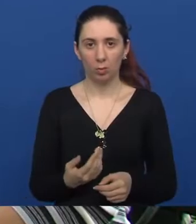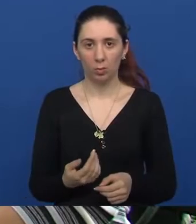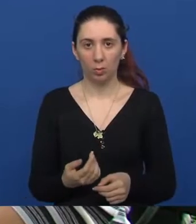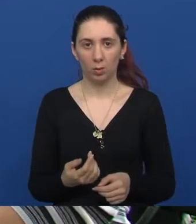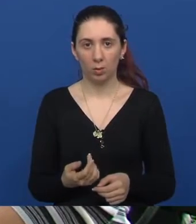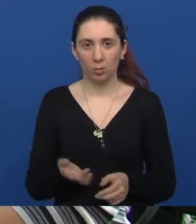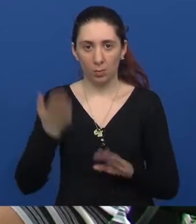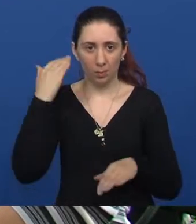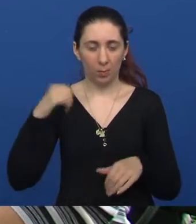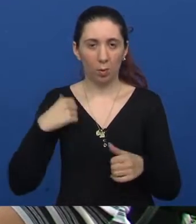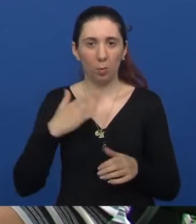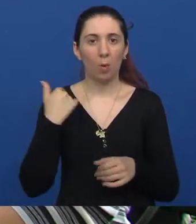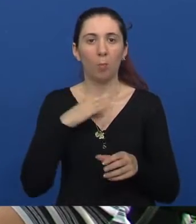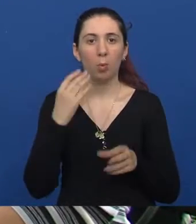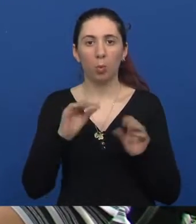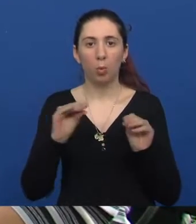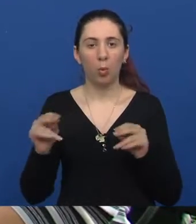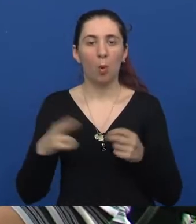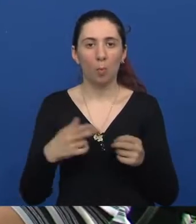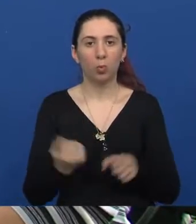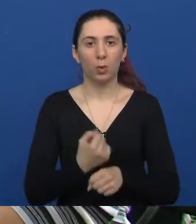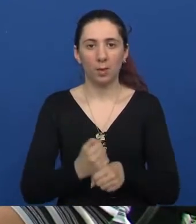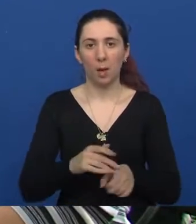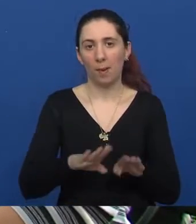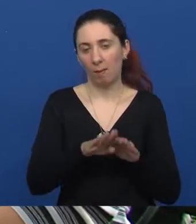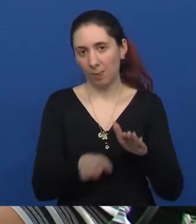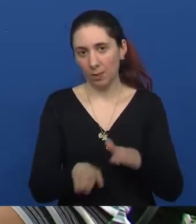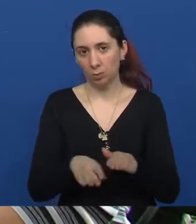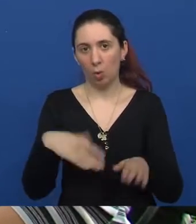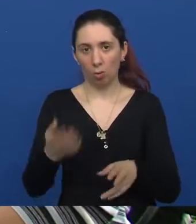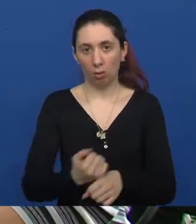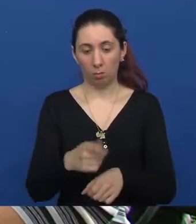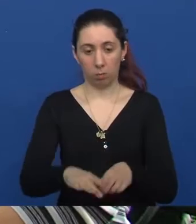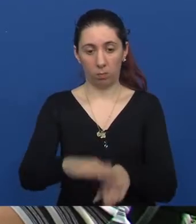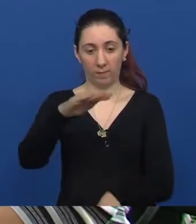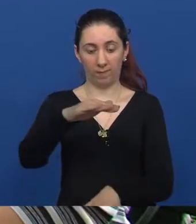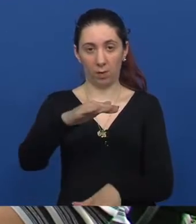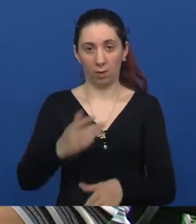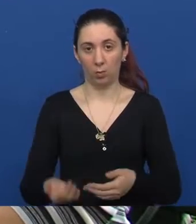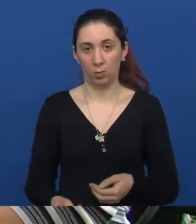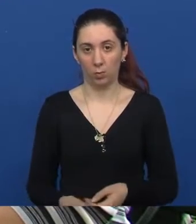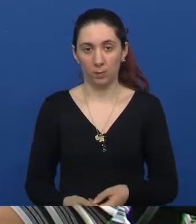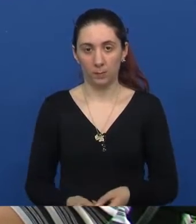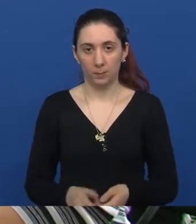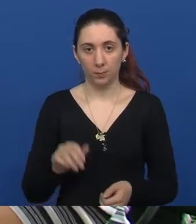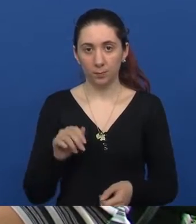za par godina se baš puno priča o prilagođenosti i onda naprave tako nešto. Konzultirali se uopće udruga